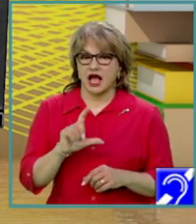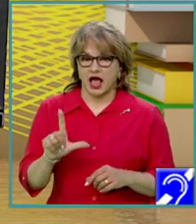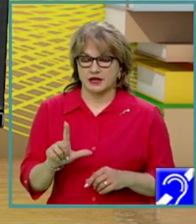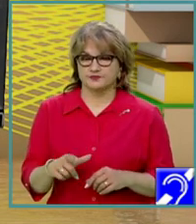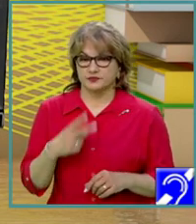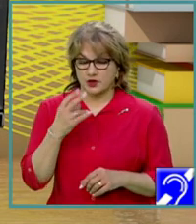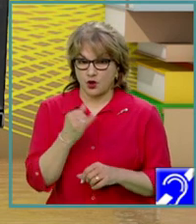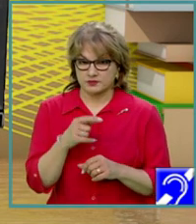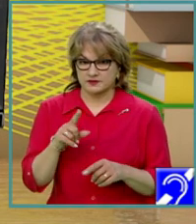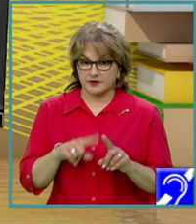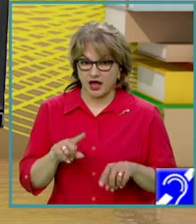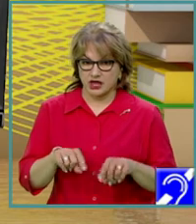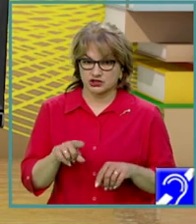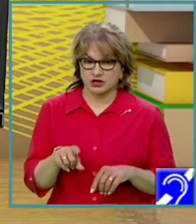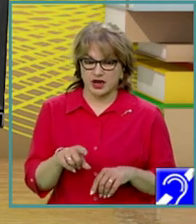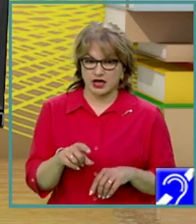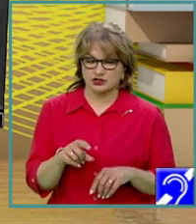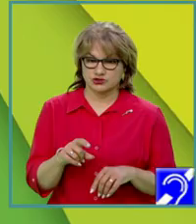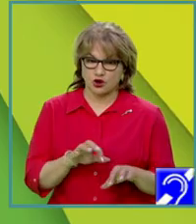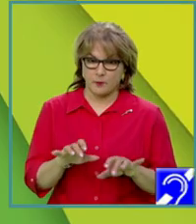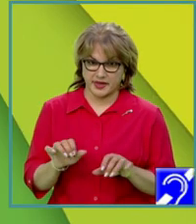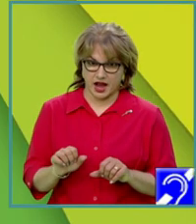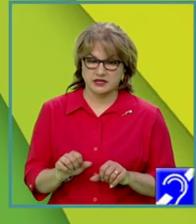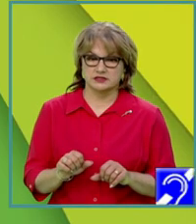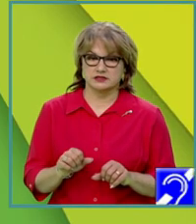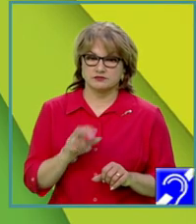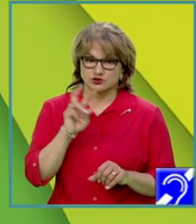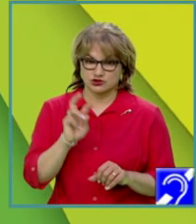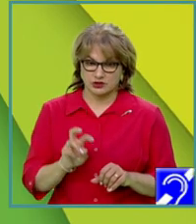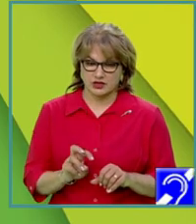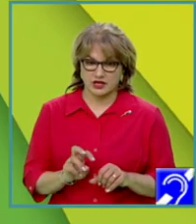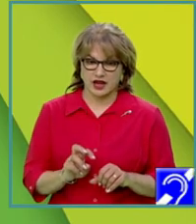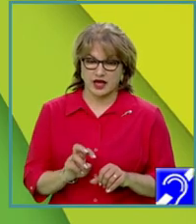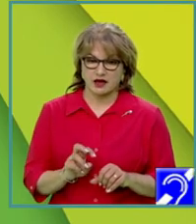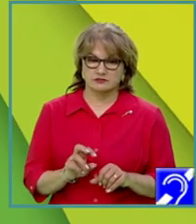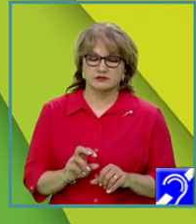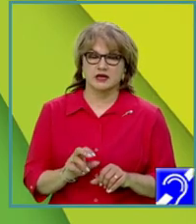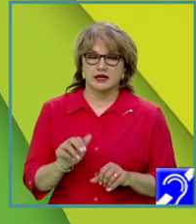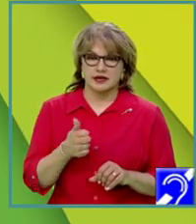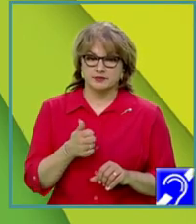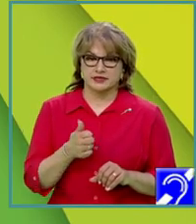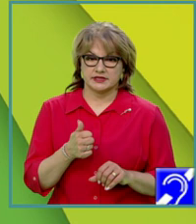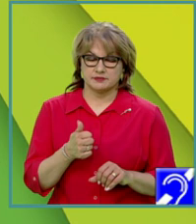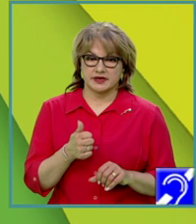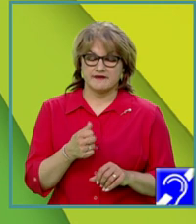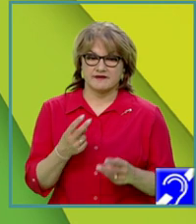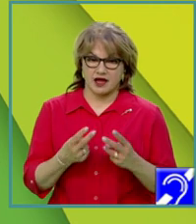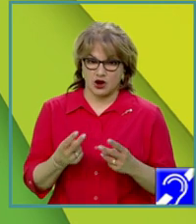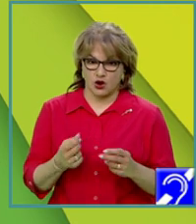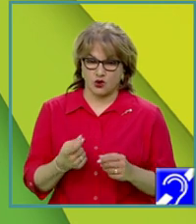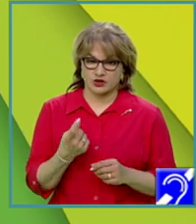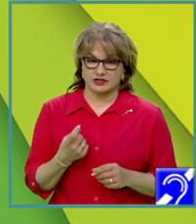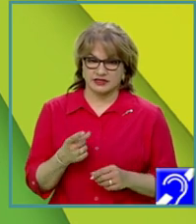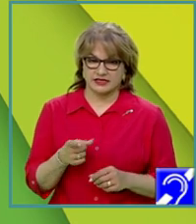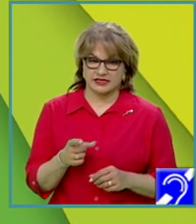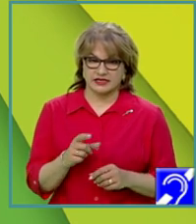Observăm aceleași operații, citirea primei valori din